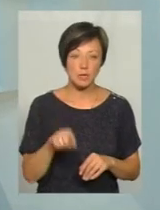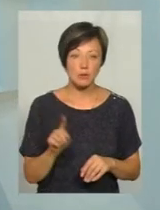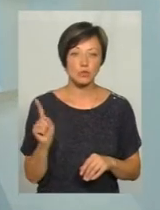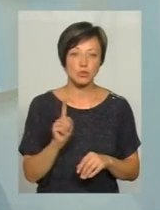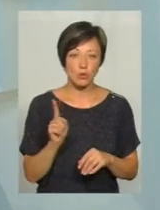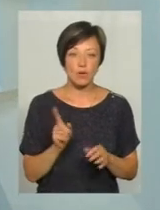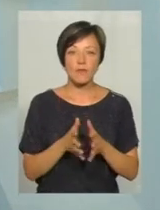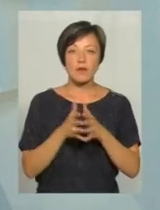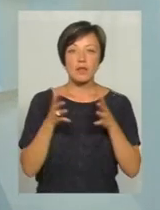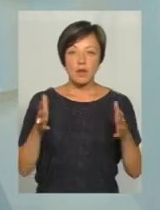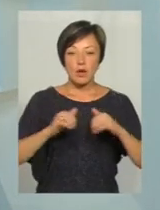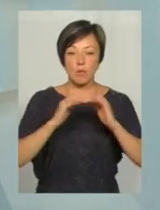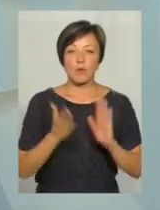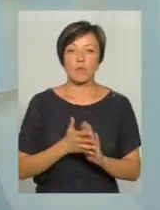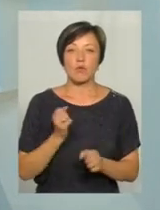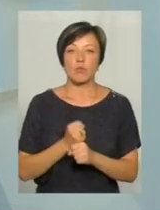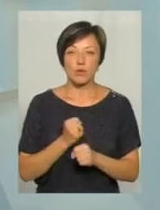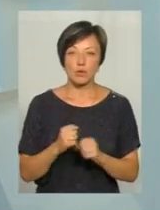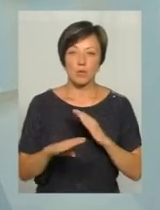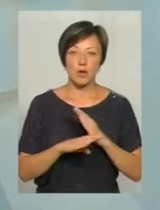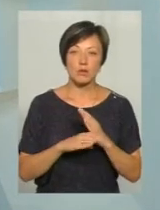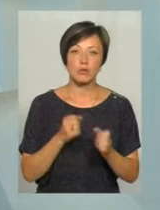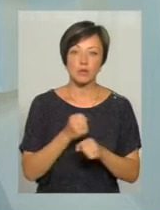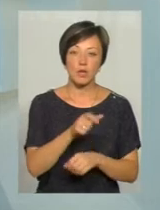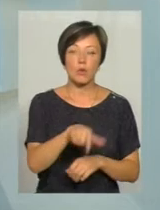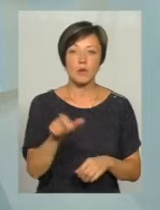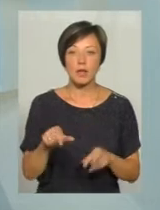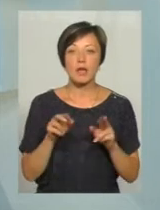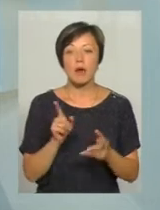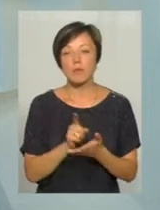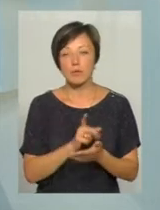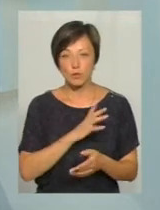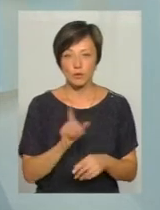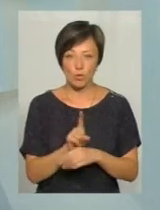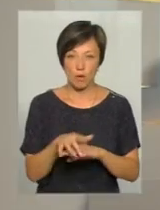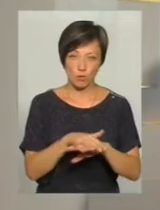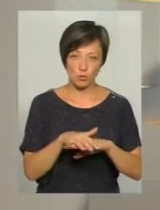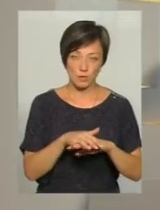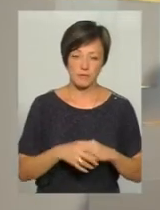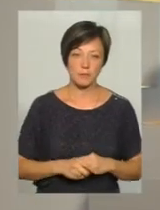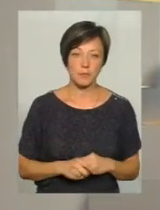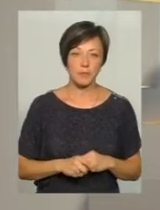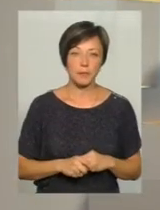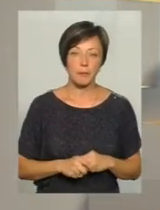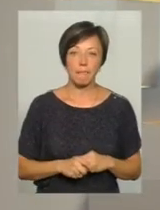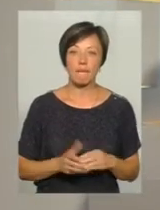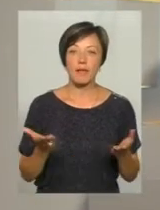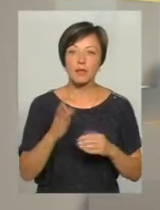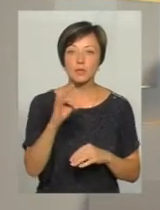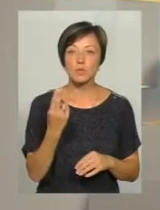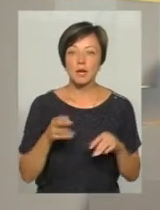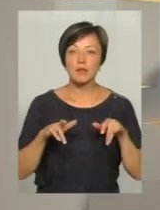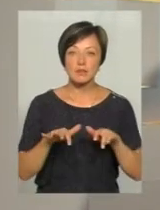що великий об'єм роботи нам допомагає робити саме громадян. Як це має бути в нормальному суспільстві. А які соціальні